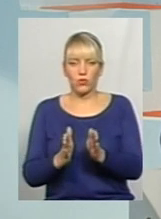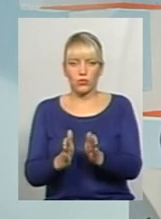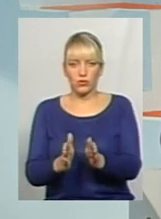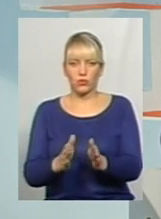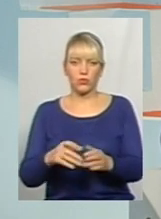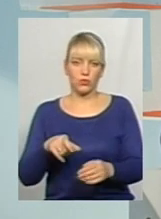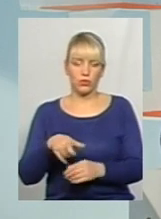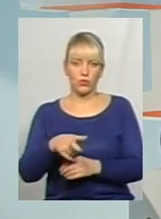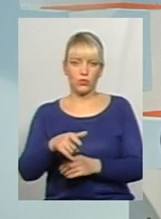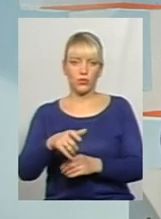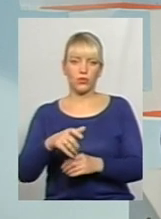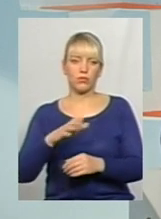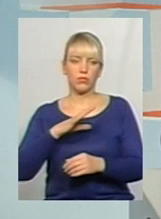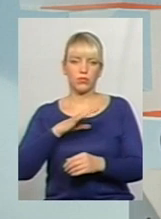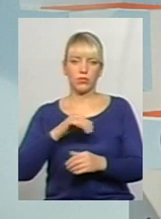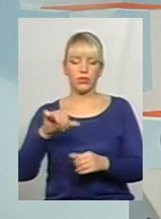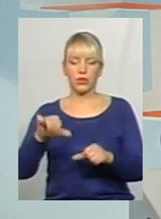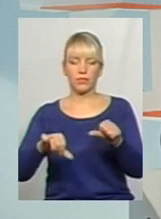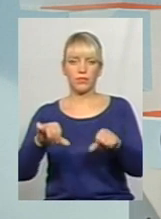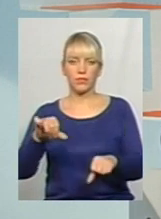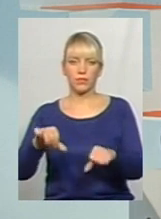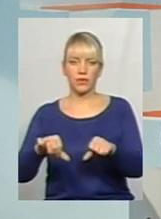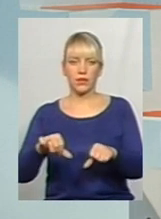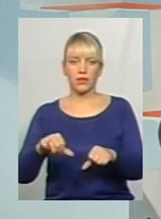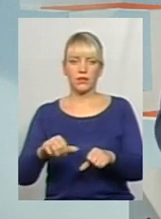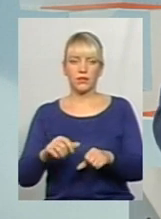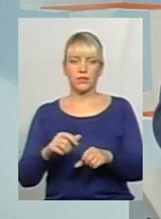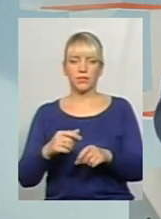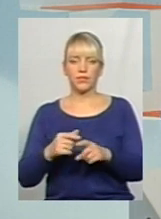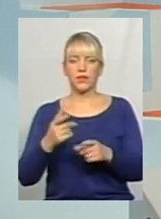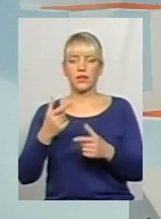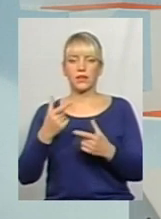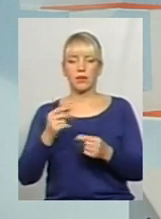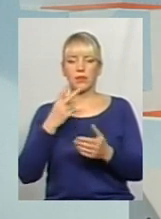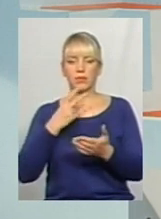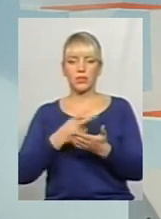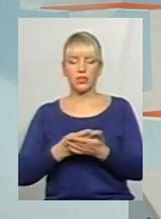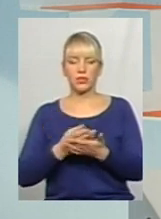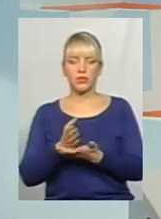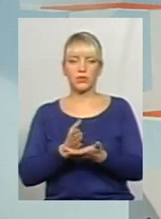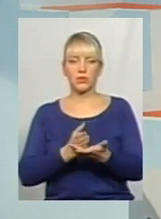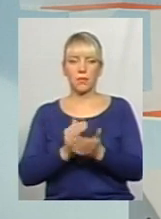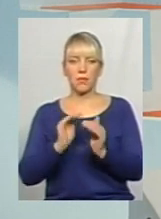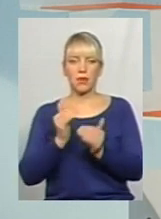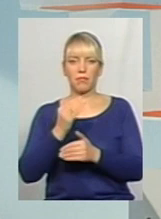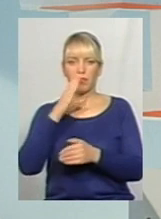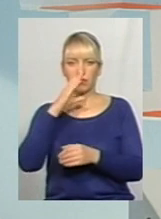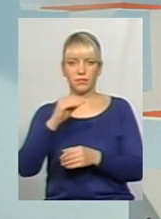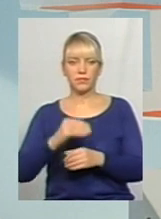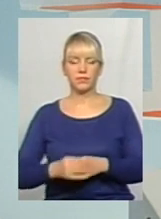мікрорайонів, були розставлені автобусні маршрути, на яких передбачалося обслуговування малим класом.